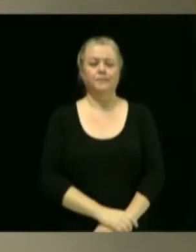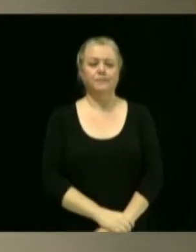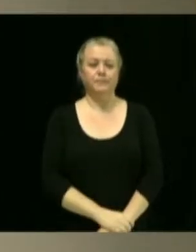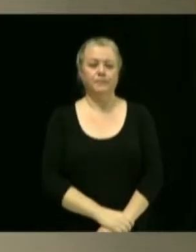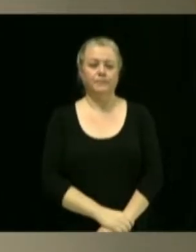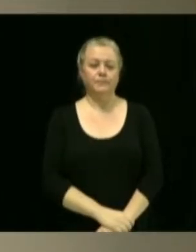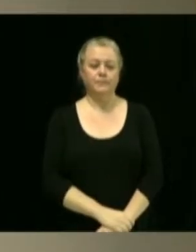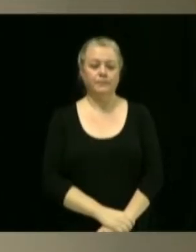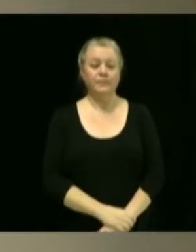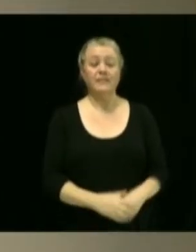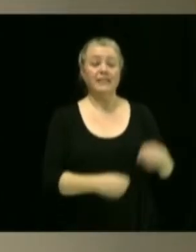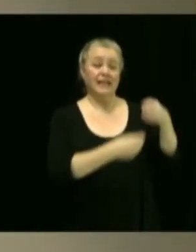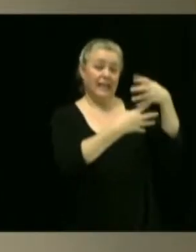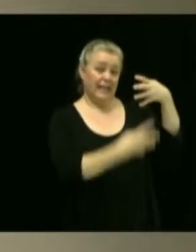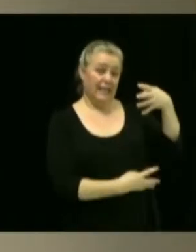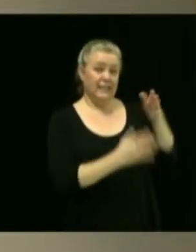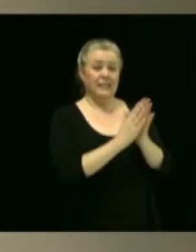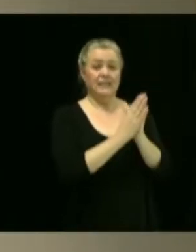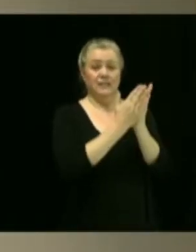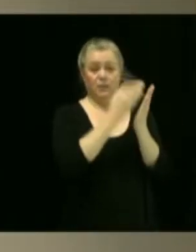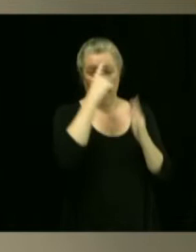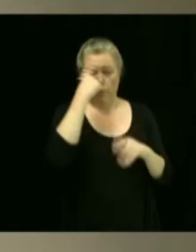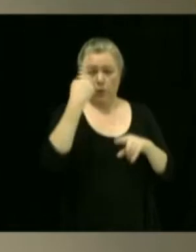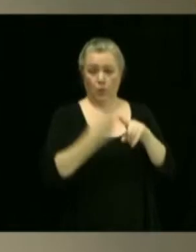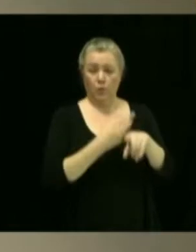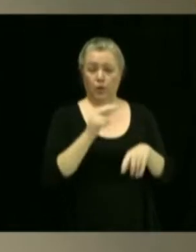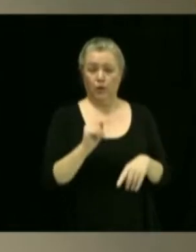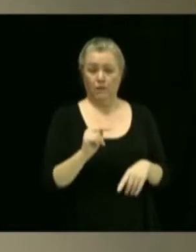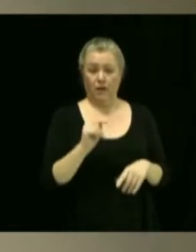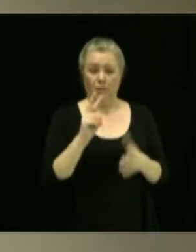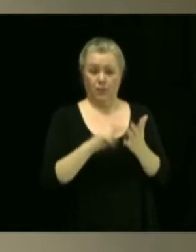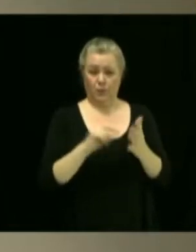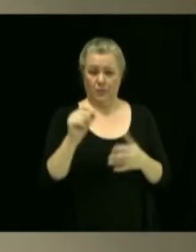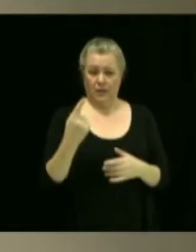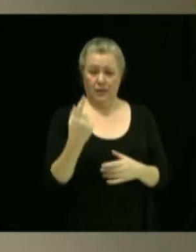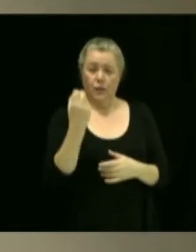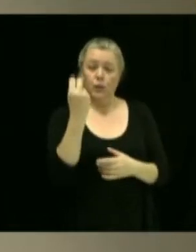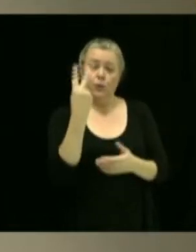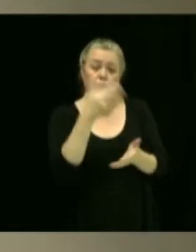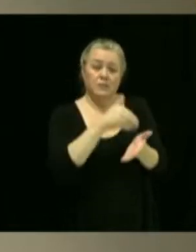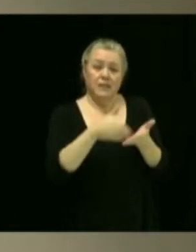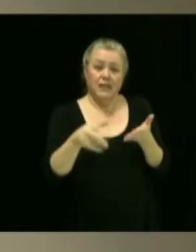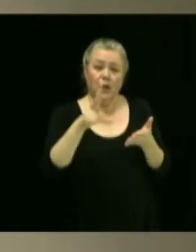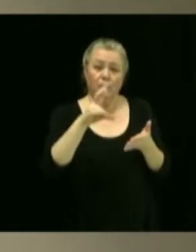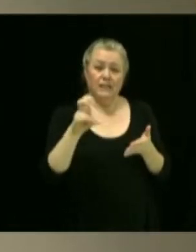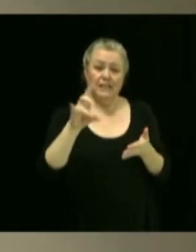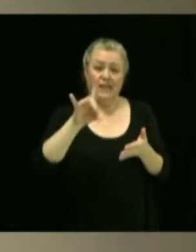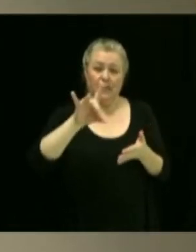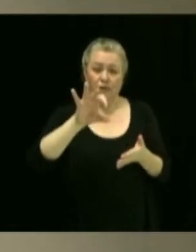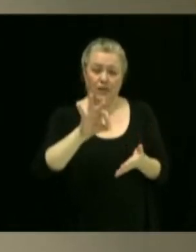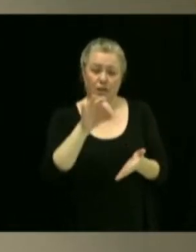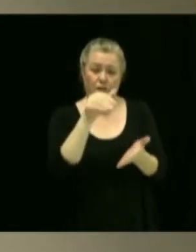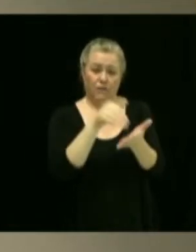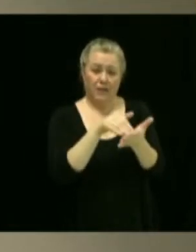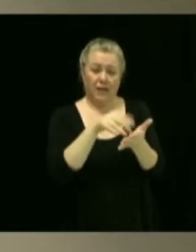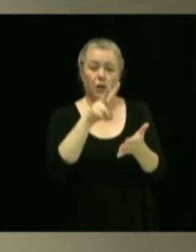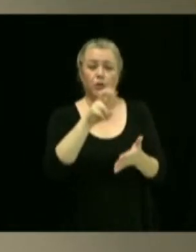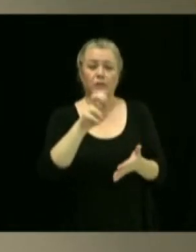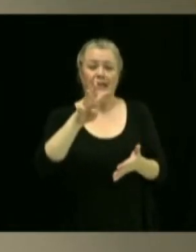Liste des comptes pour le mois de novembre 2021, totalisant 12 789 249 et 16 sous.